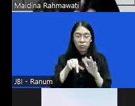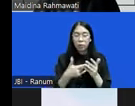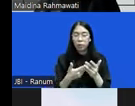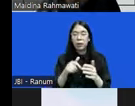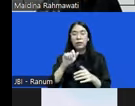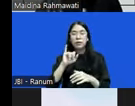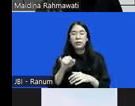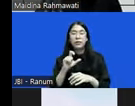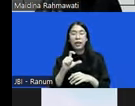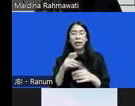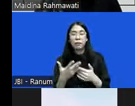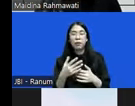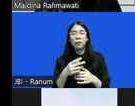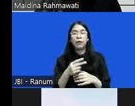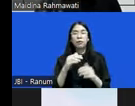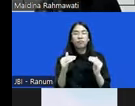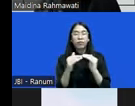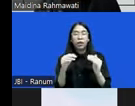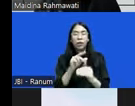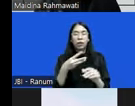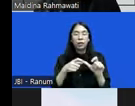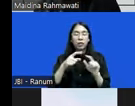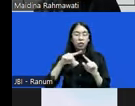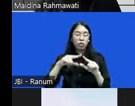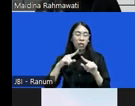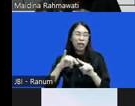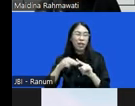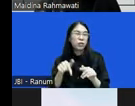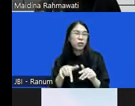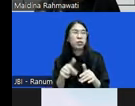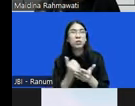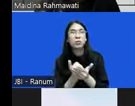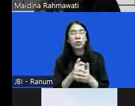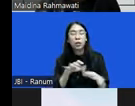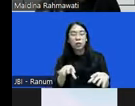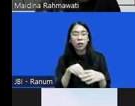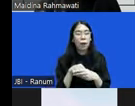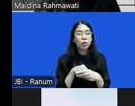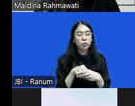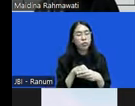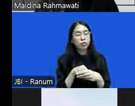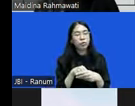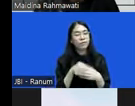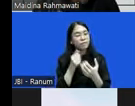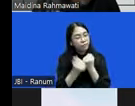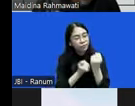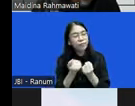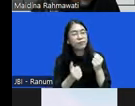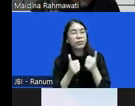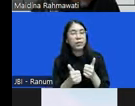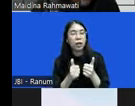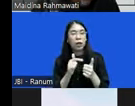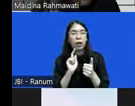restoratif justice memang salah satu bagian dari solusi bukan solusi salah satu bagian yang bisa dilakukan ketika ketika